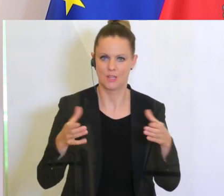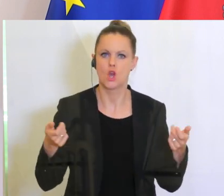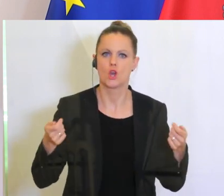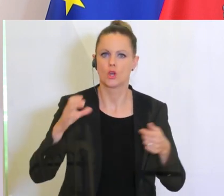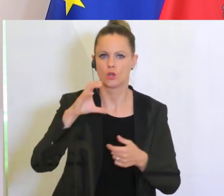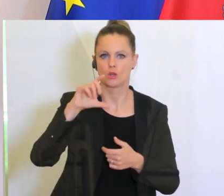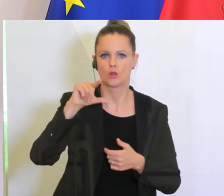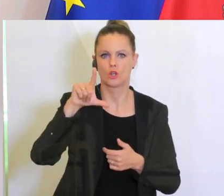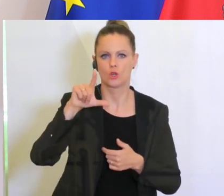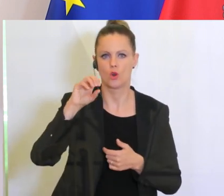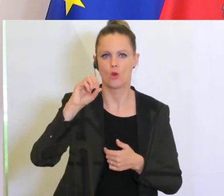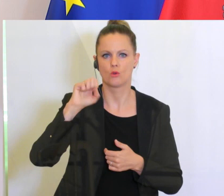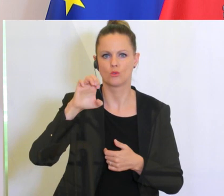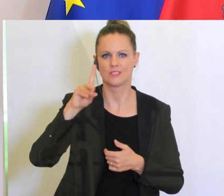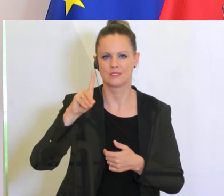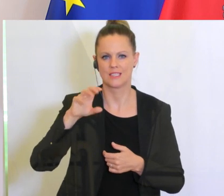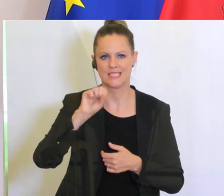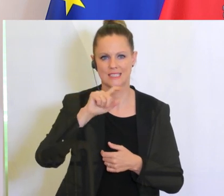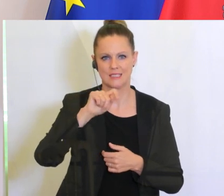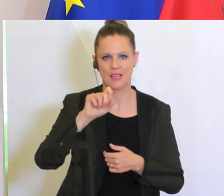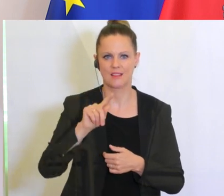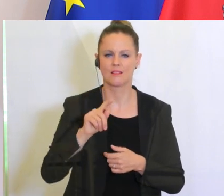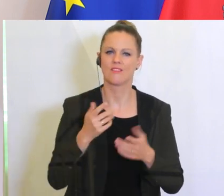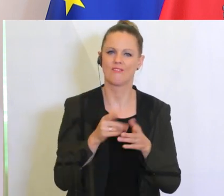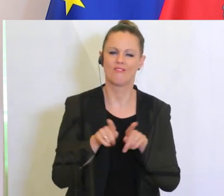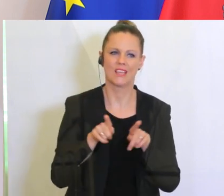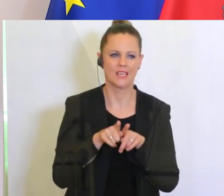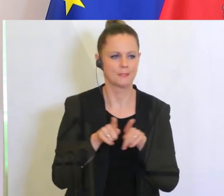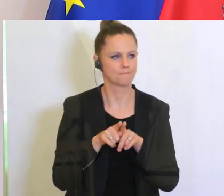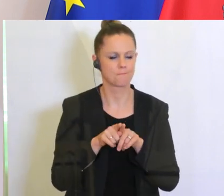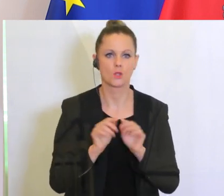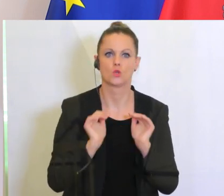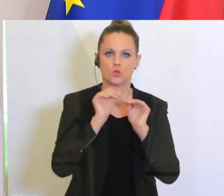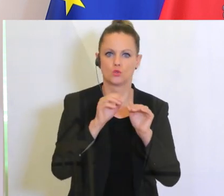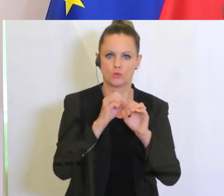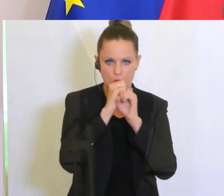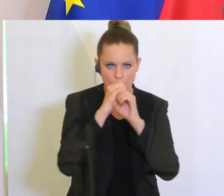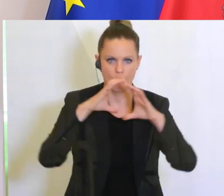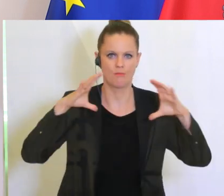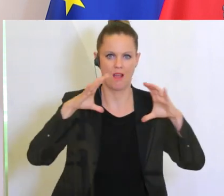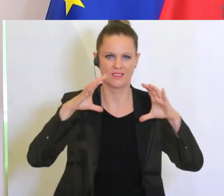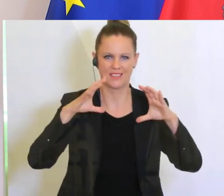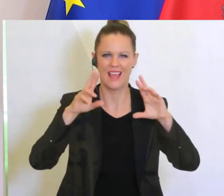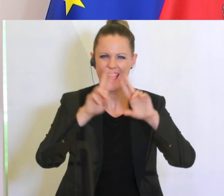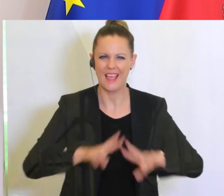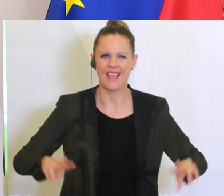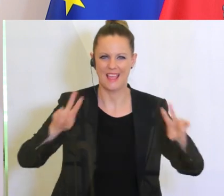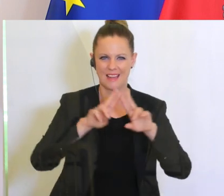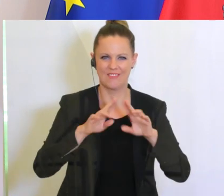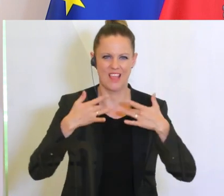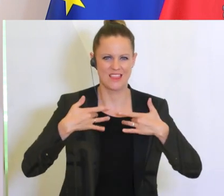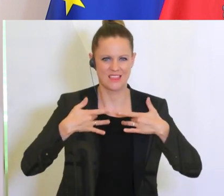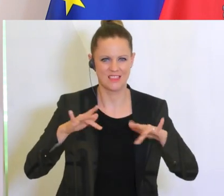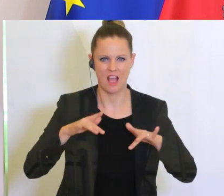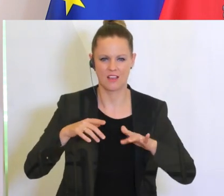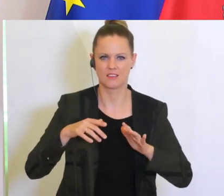fahren, eine Art Protective Bubble. Man muss sich das so vorstellen, wie wir ansonsten in der Regel Nacktszenen drehen. Man reduziert das